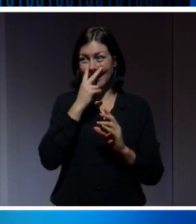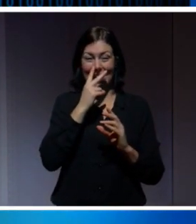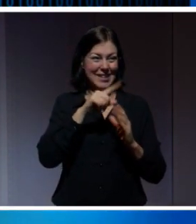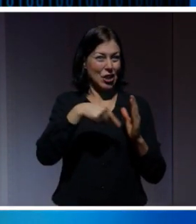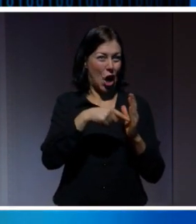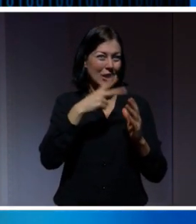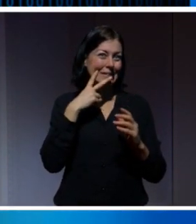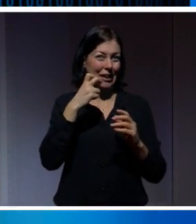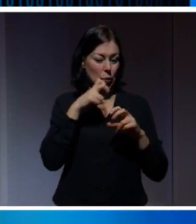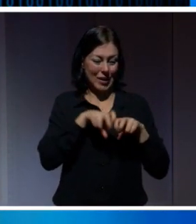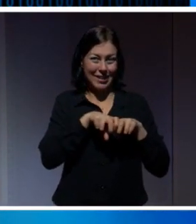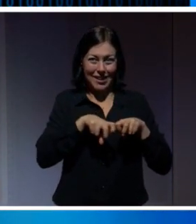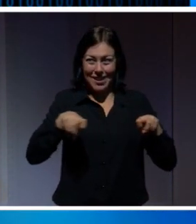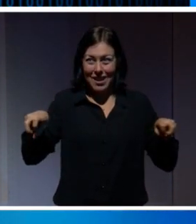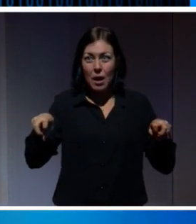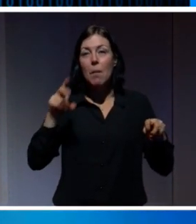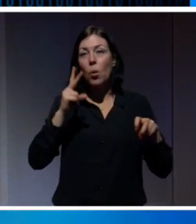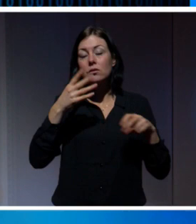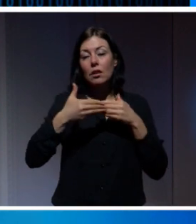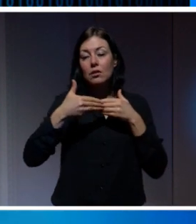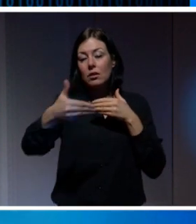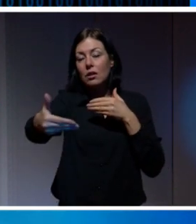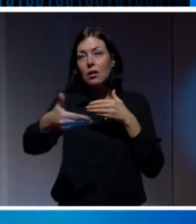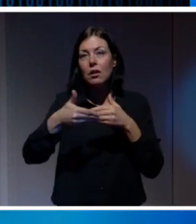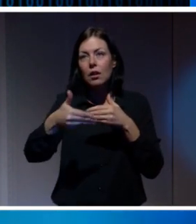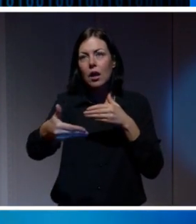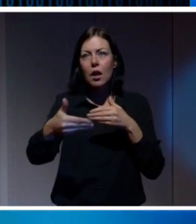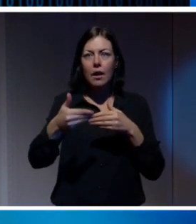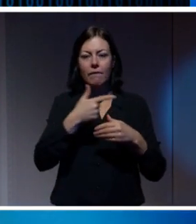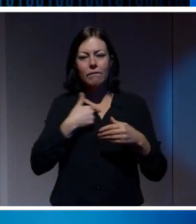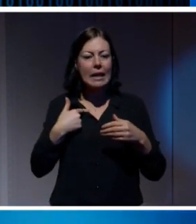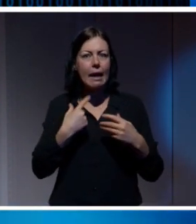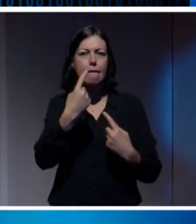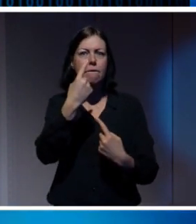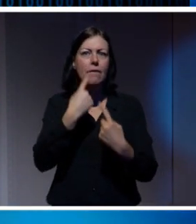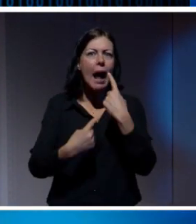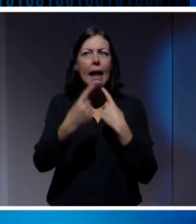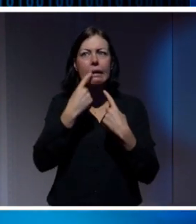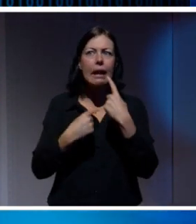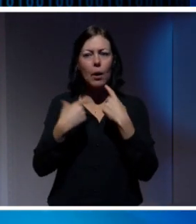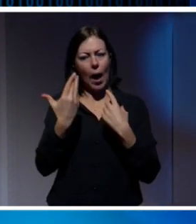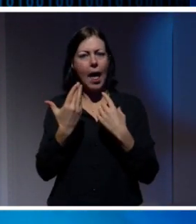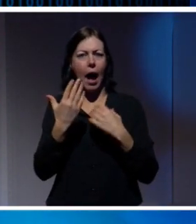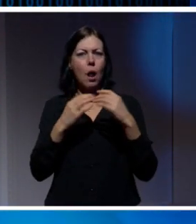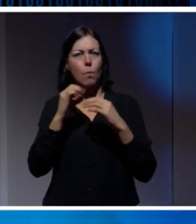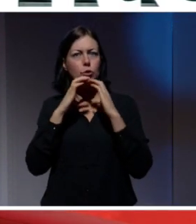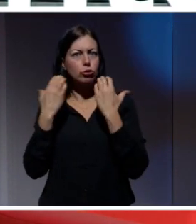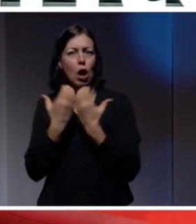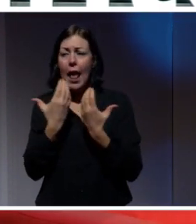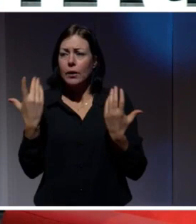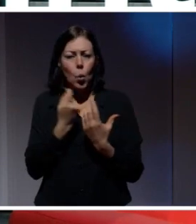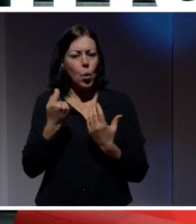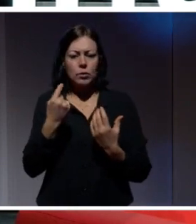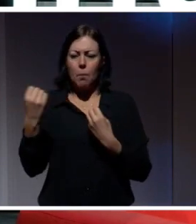centralstationen men också över längre tid. Det är någonting som vi förhandlar och det är som är genuint socialt. Så det någonting som angår oss hela